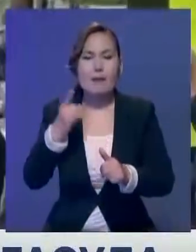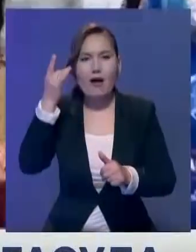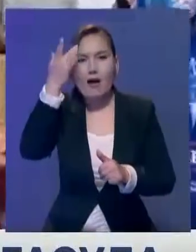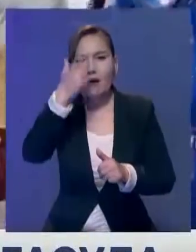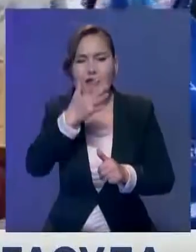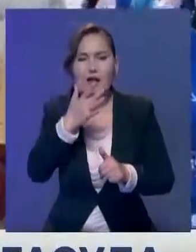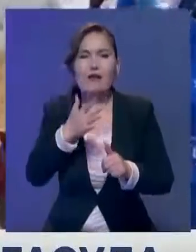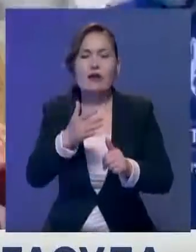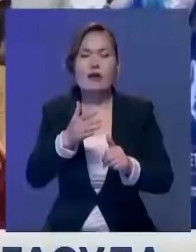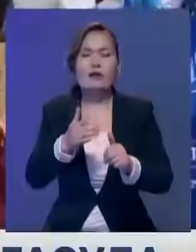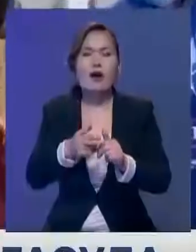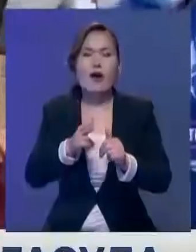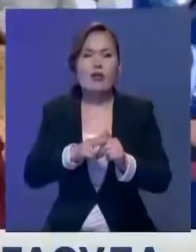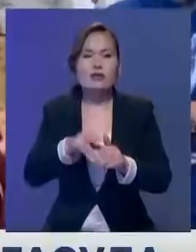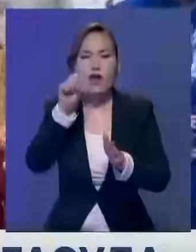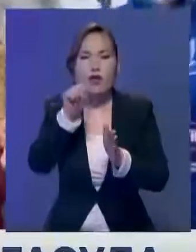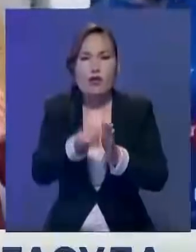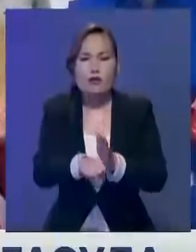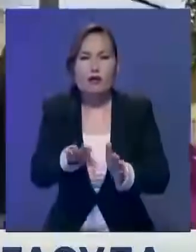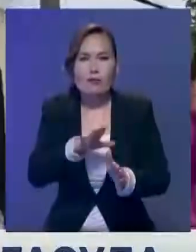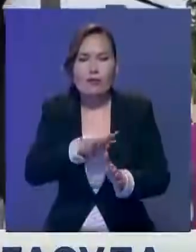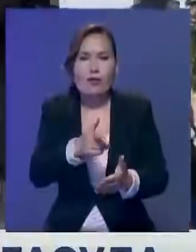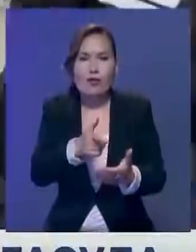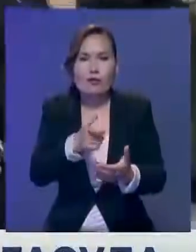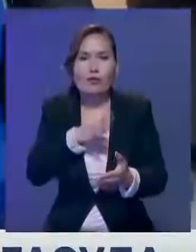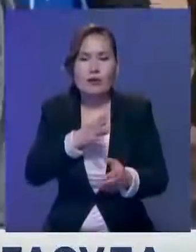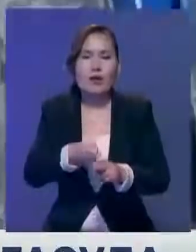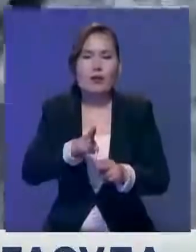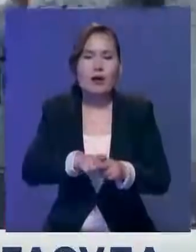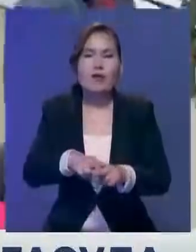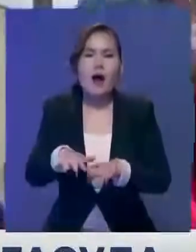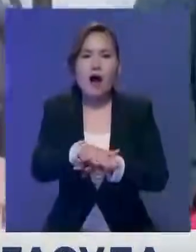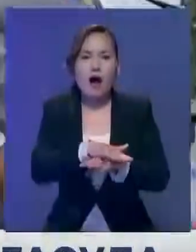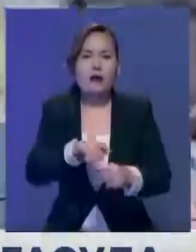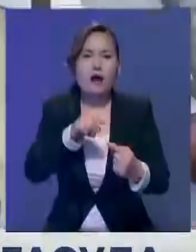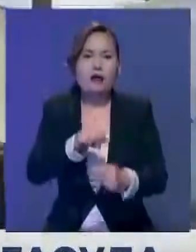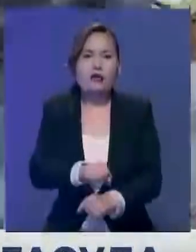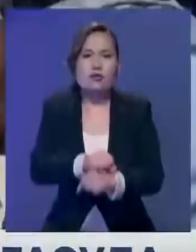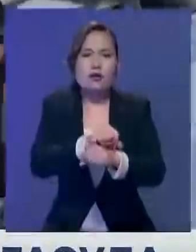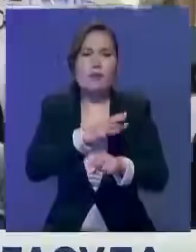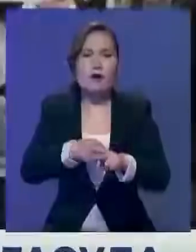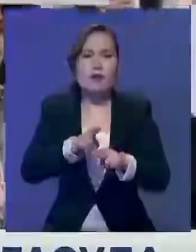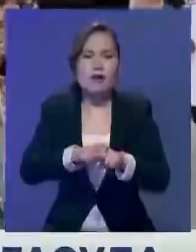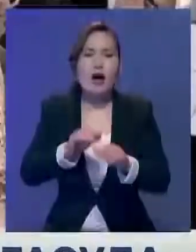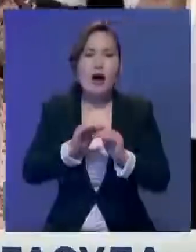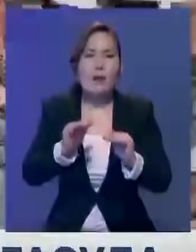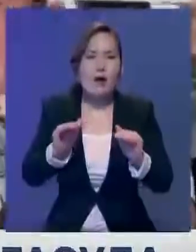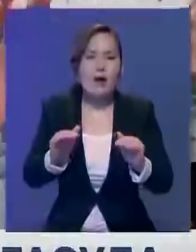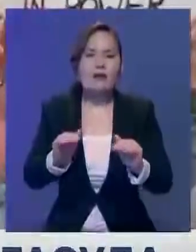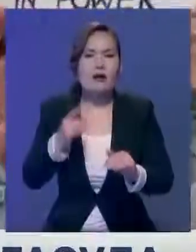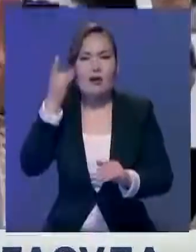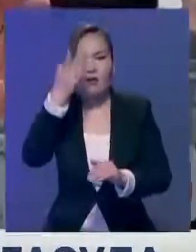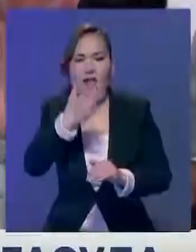үйінің жанында аты өлтірген болатын. Солгыннен бастап жергілікті тұрғындар шеруге шықты. Олар өздермен балларының өмір үшін